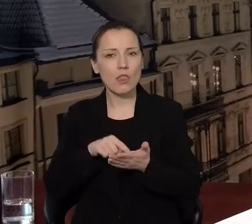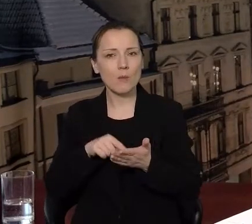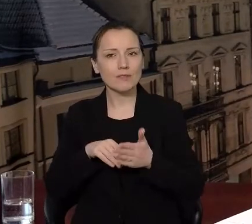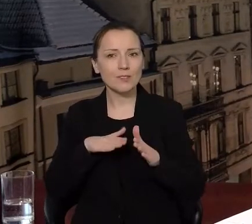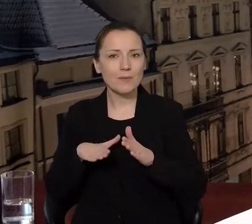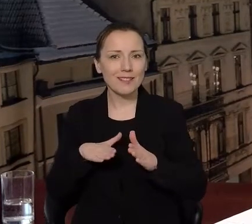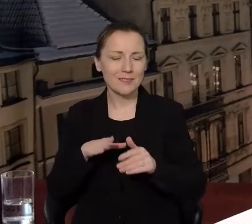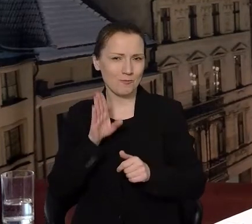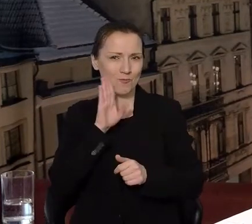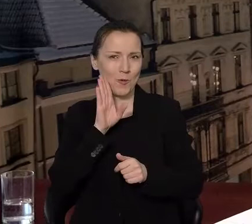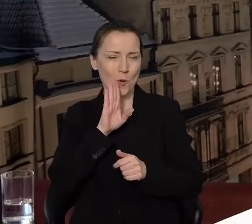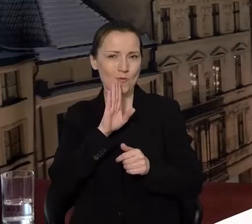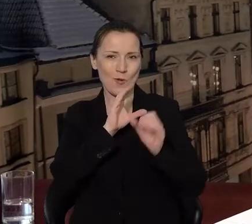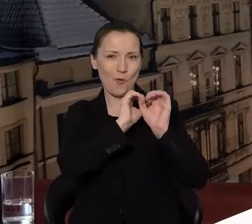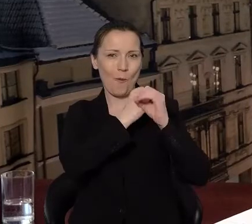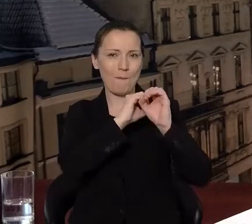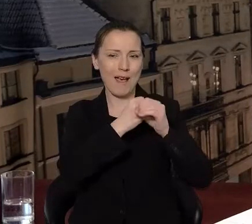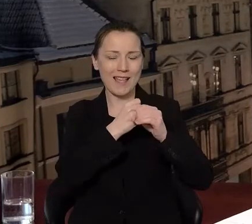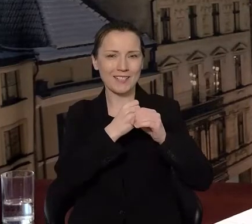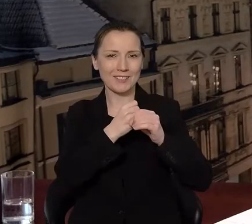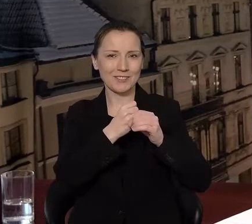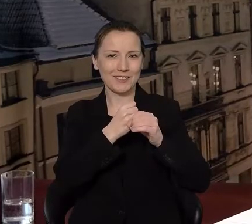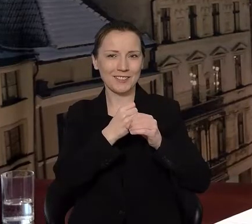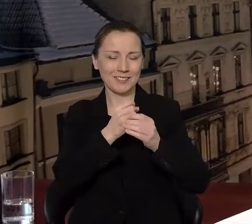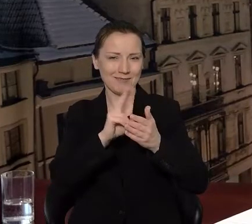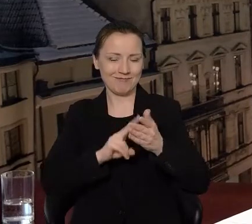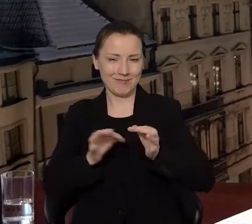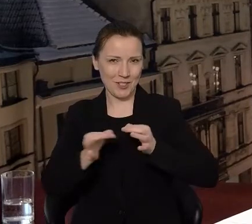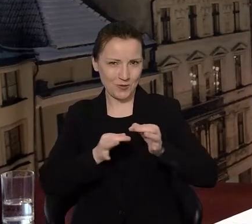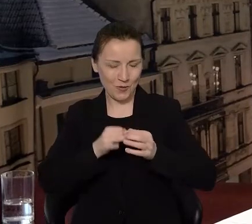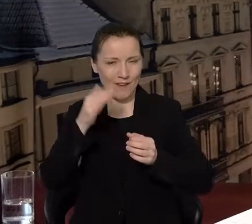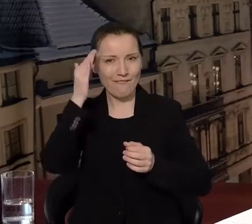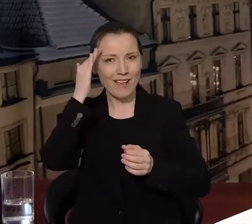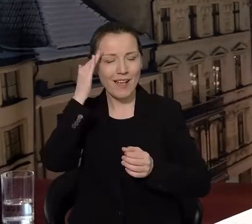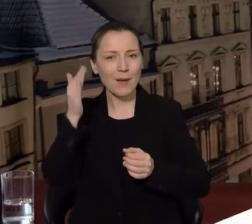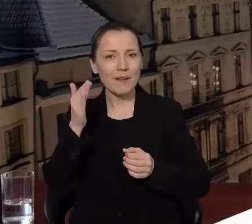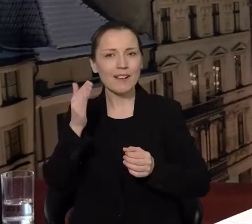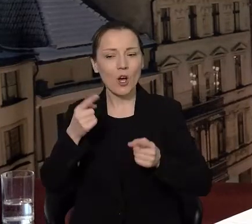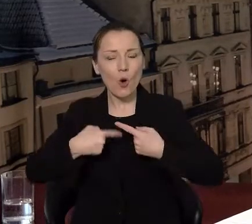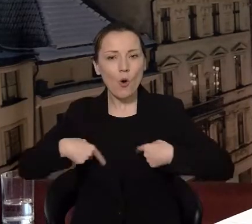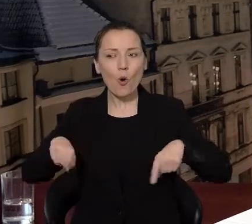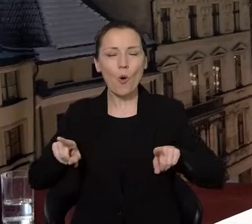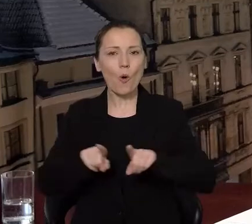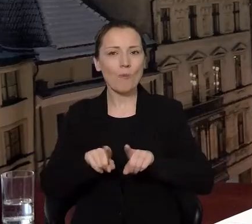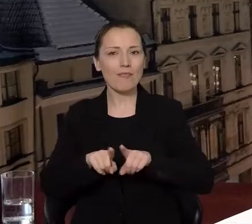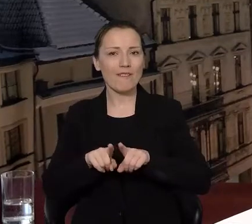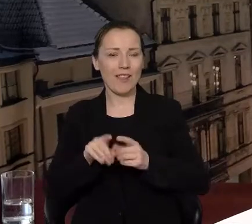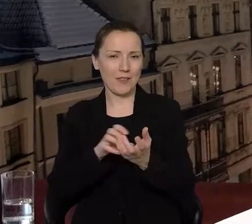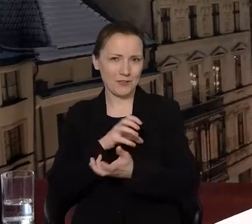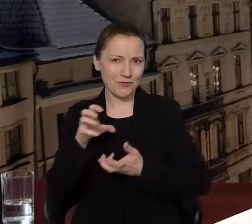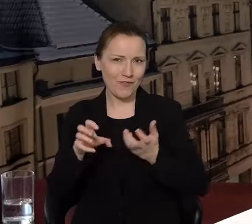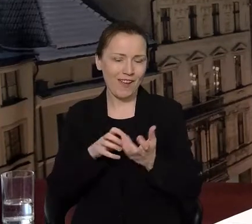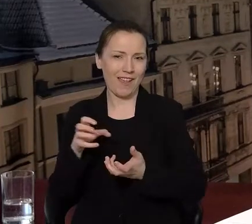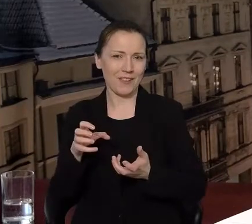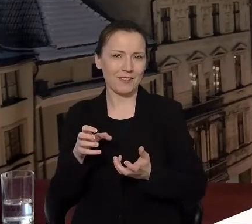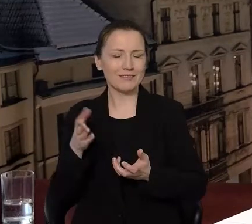no tak jak Kopernik z jego życiorysu, to pamiętamy, on był obywatelem świata. Wczesnego oczywiście,